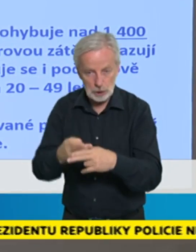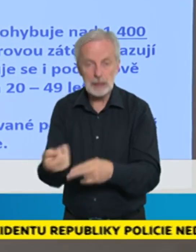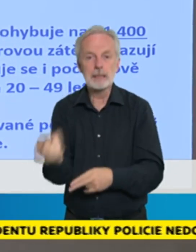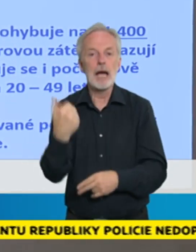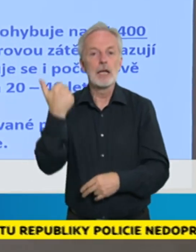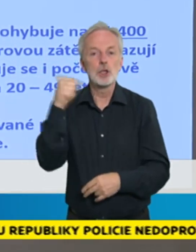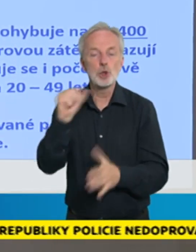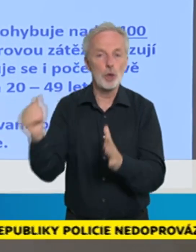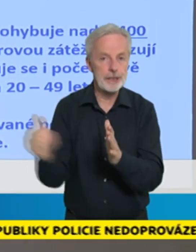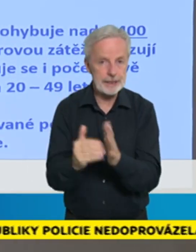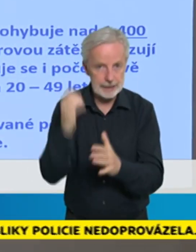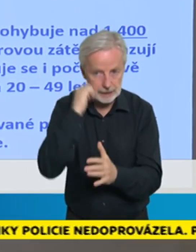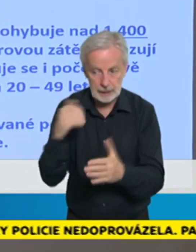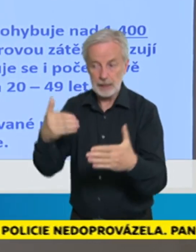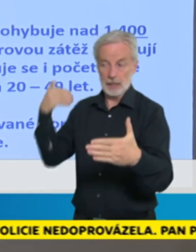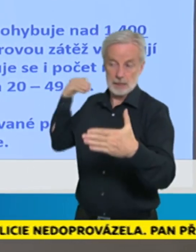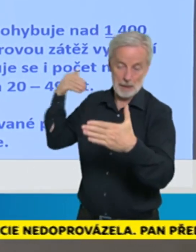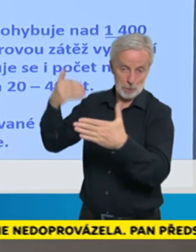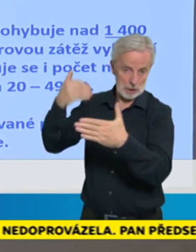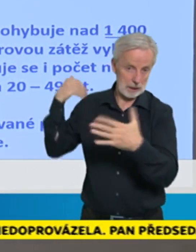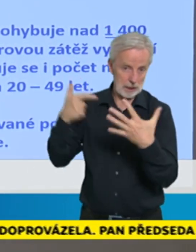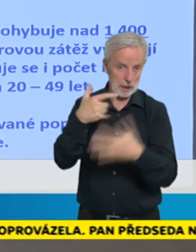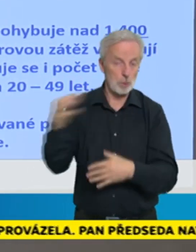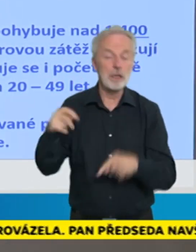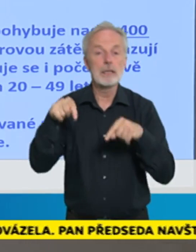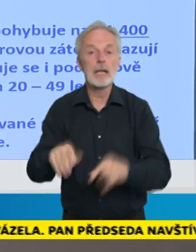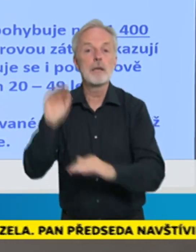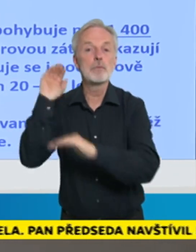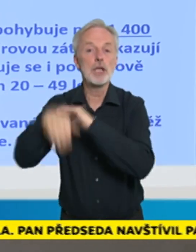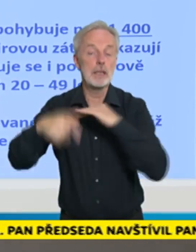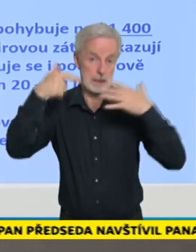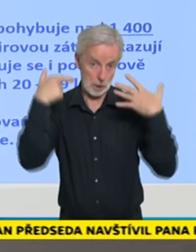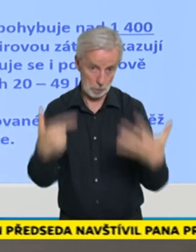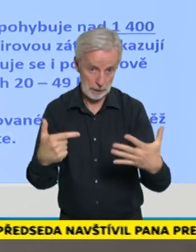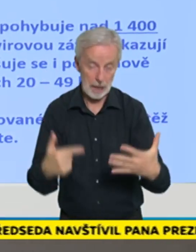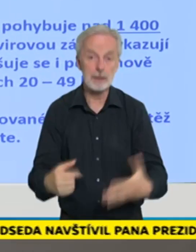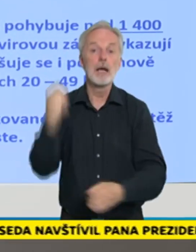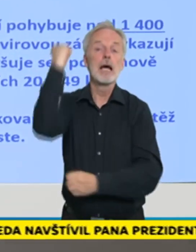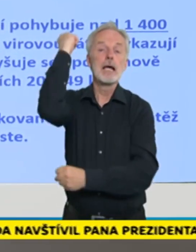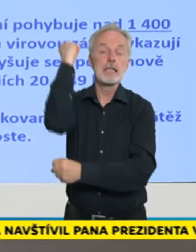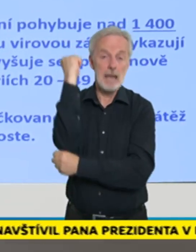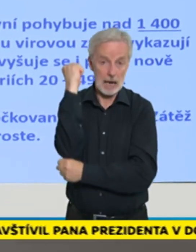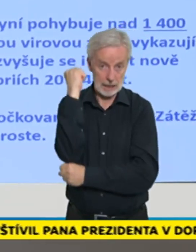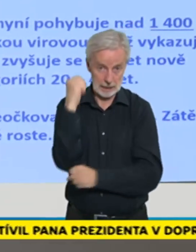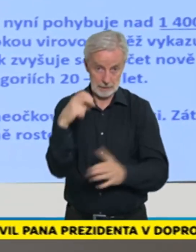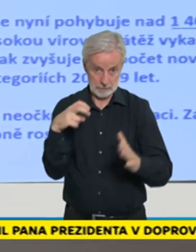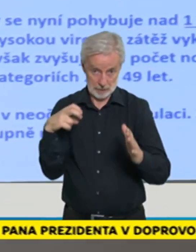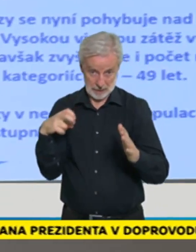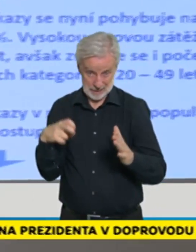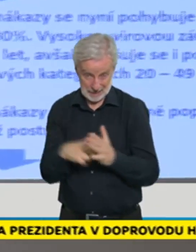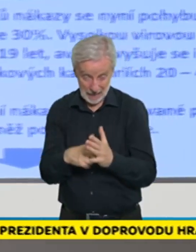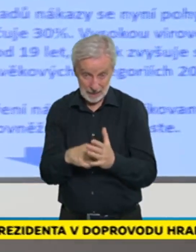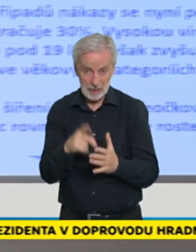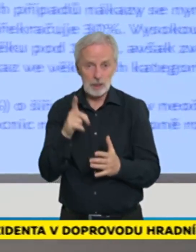zvykli, nyní je to už přes 70. Základním znakem tohoto růstu je ale to, že to je růst, který se podle všech